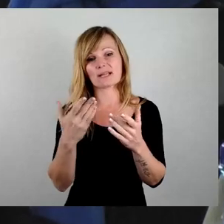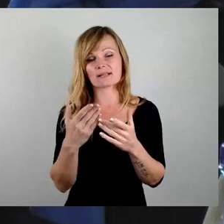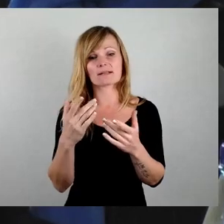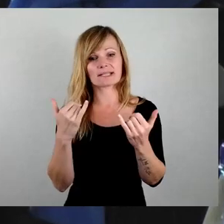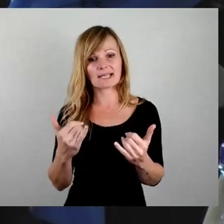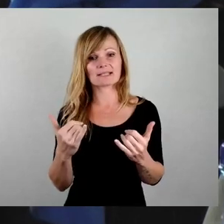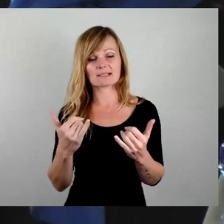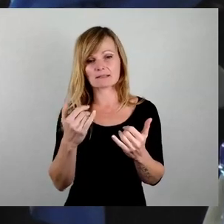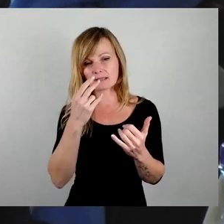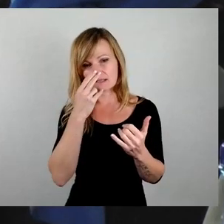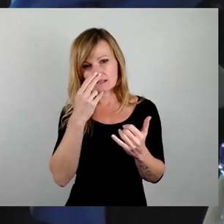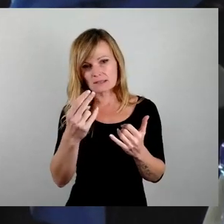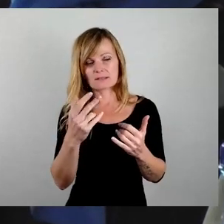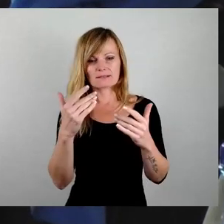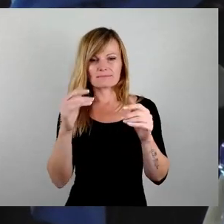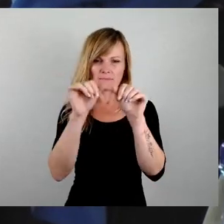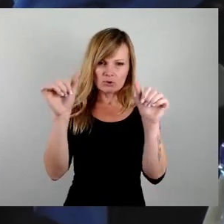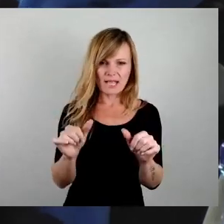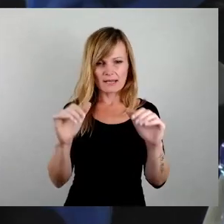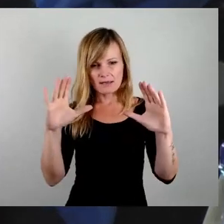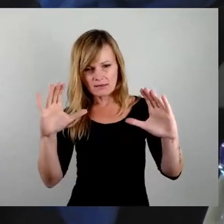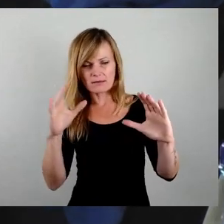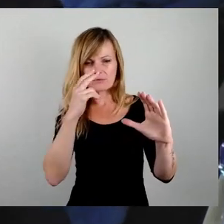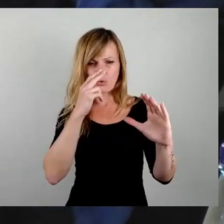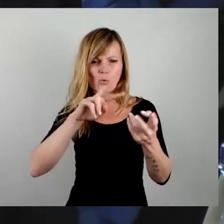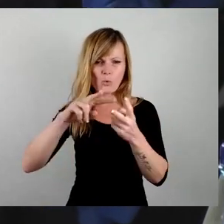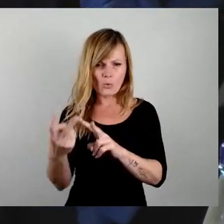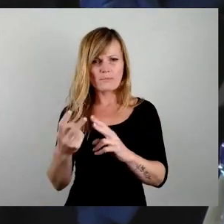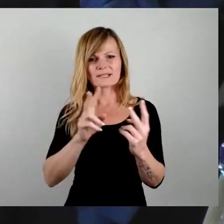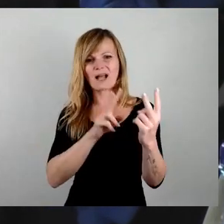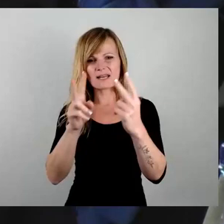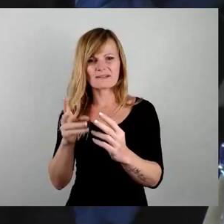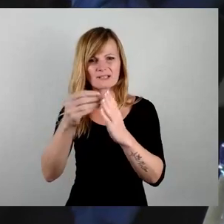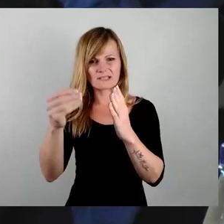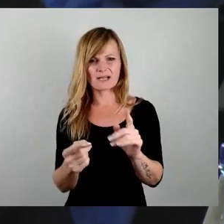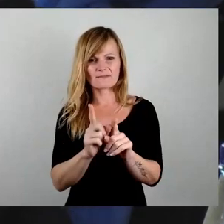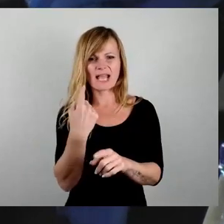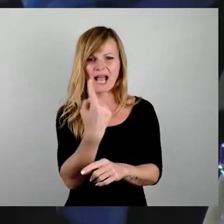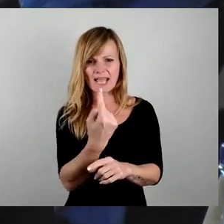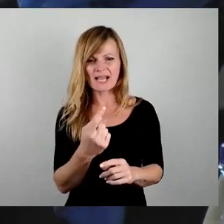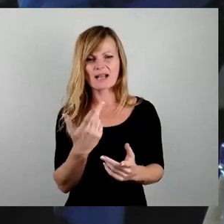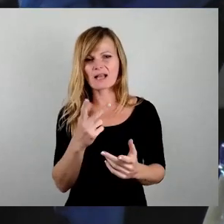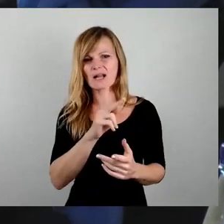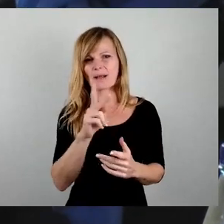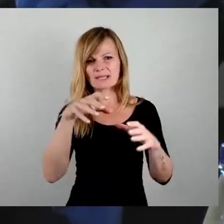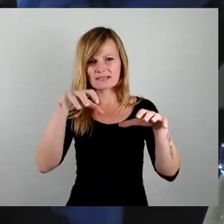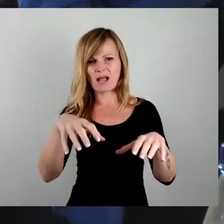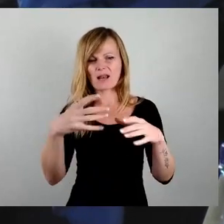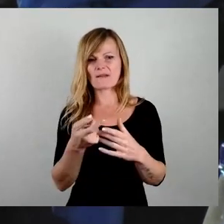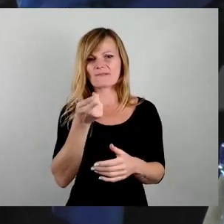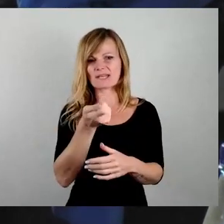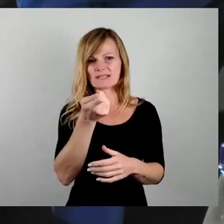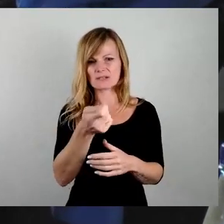auf einen Darlehensvertrag zu einer Eigenkapitalfinanzierung, das ist etwas komplett anderes. Das ist eine komplett neue